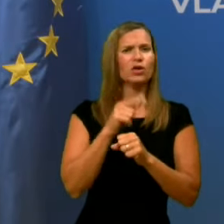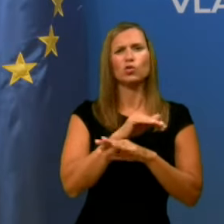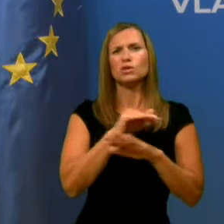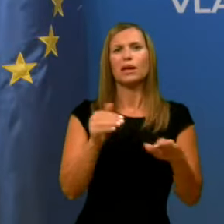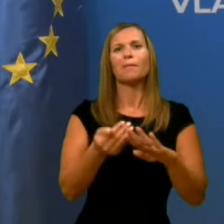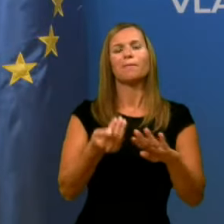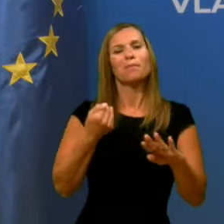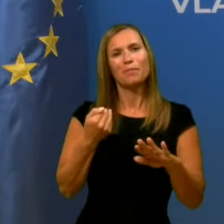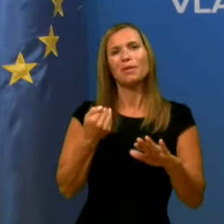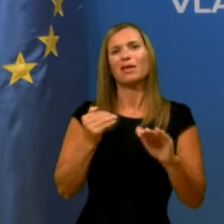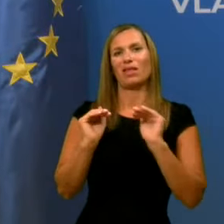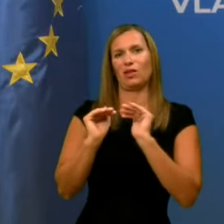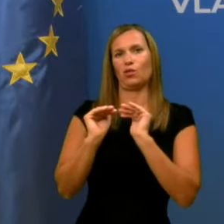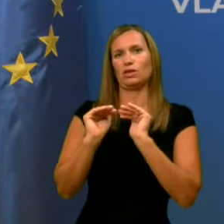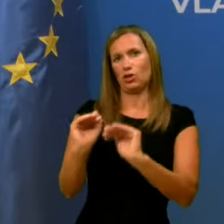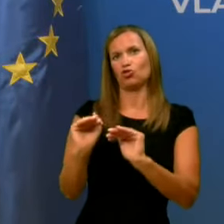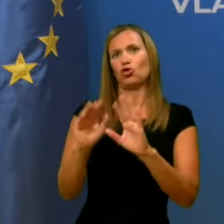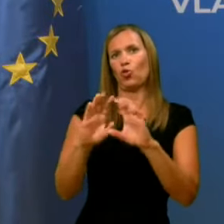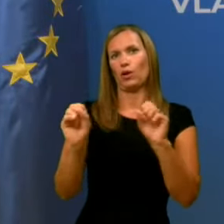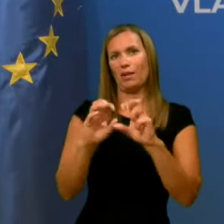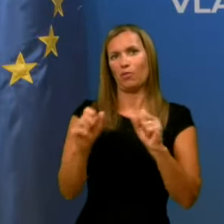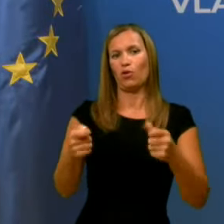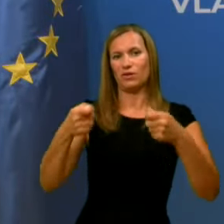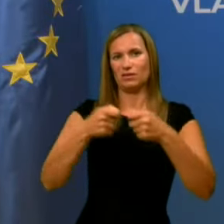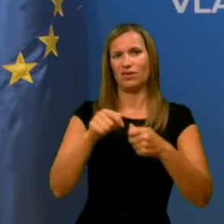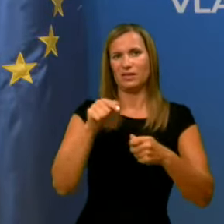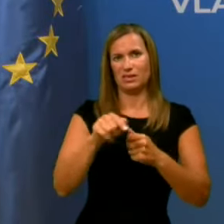zaščitnih ukrepov v zvezi s tem.